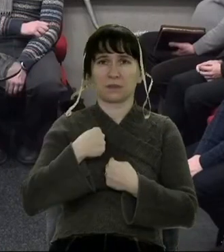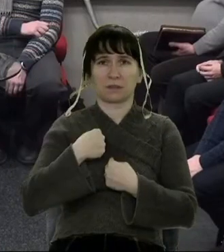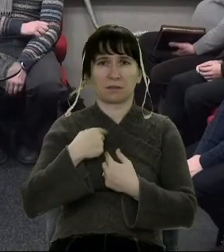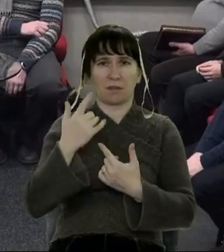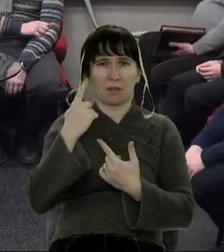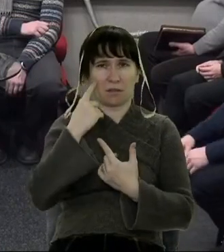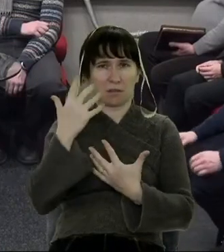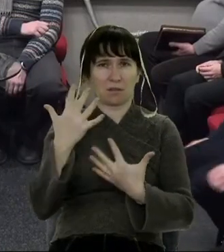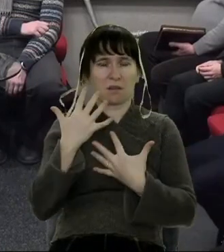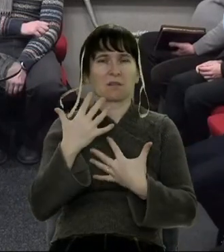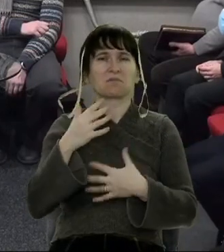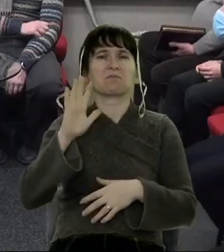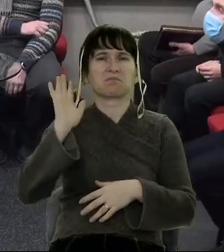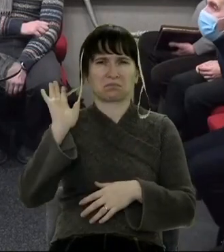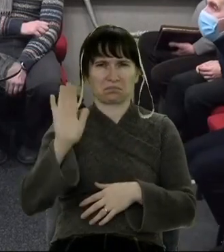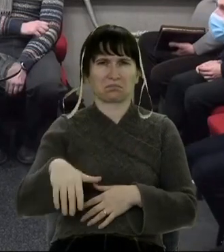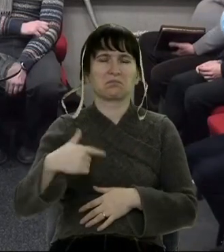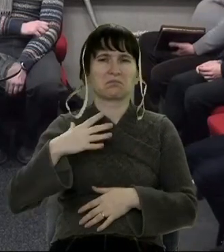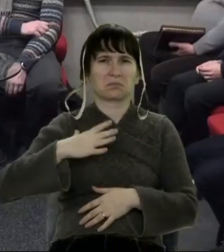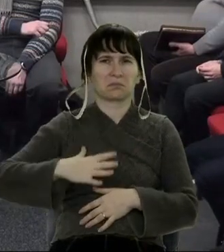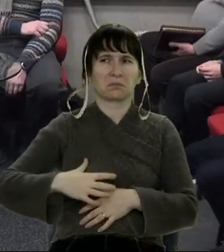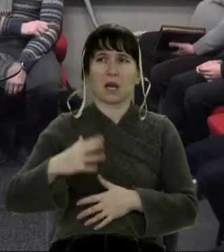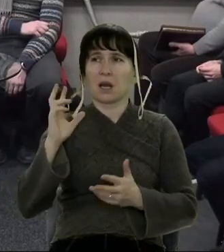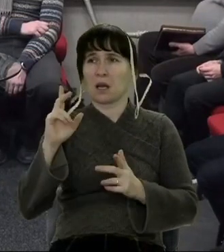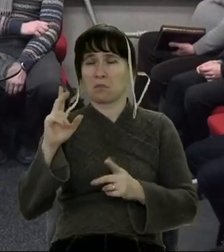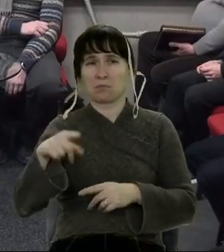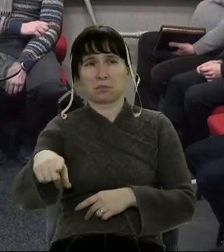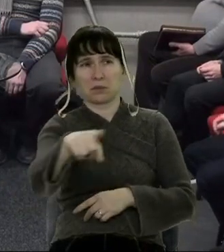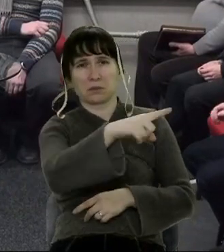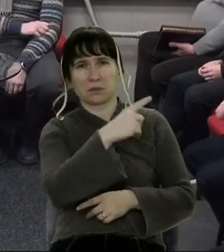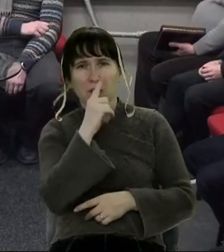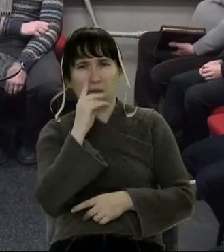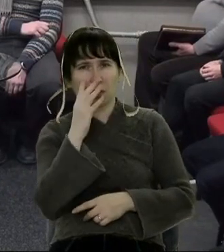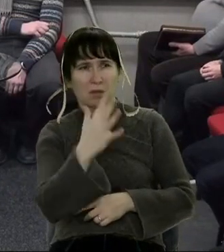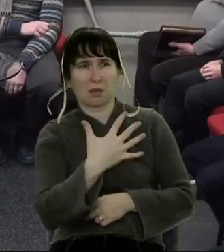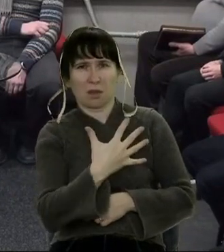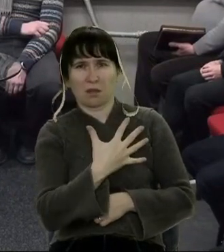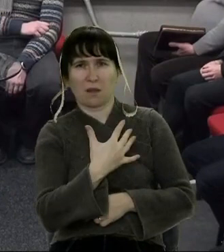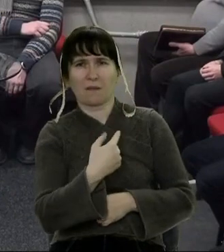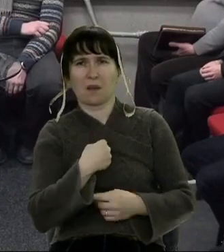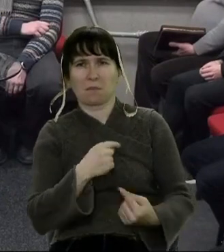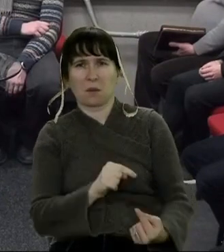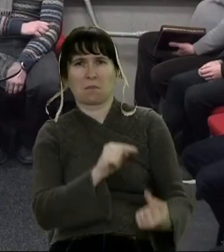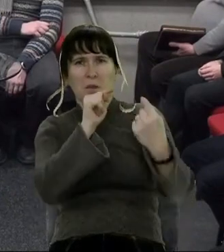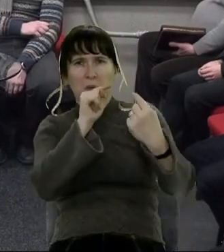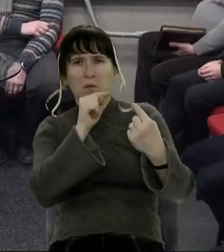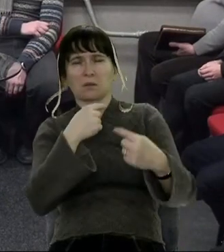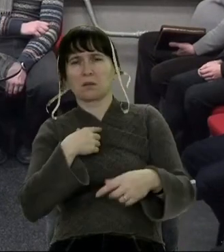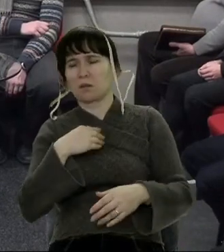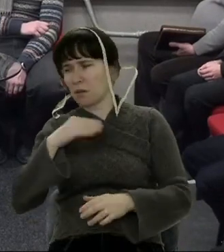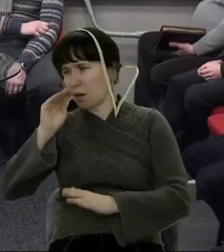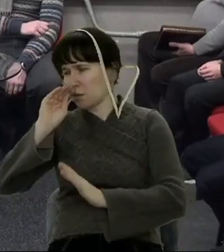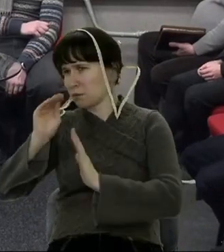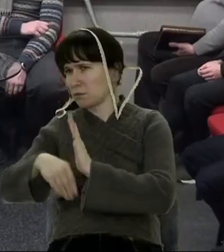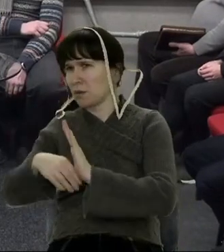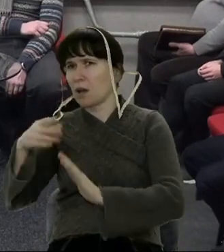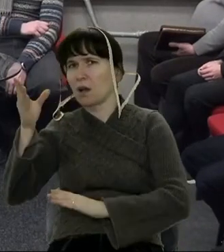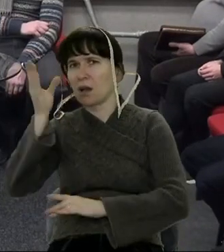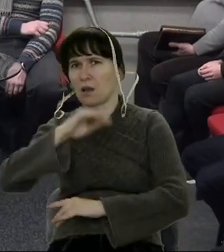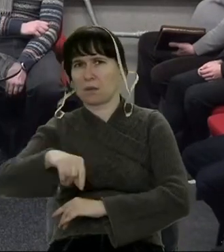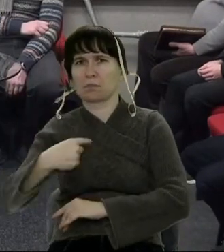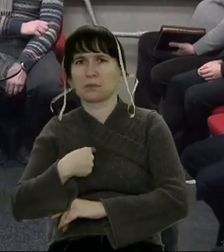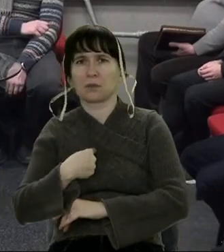я стерпів би. Якби мій ненависник постав проти мене, я заховався би від нього.